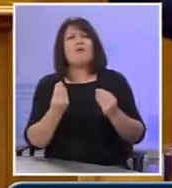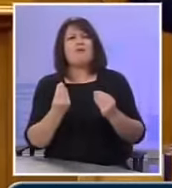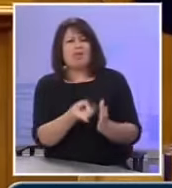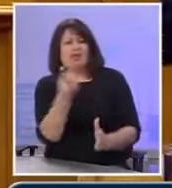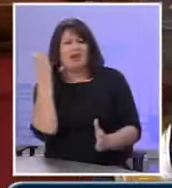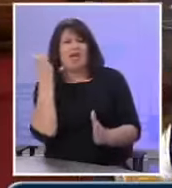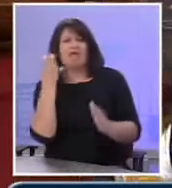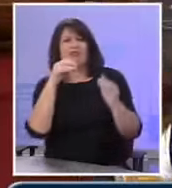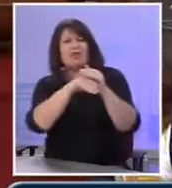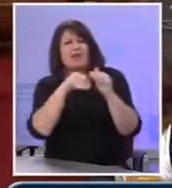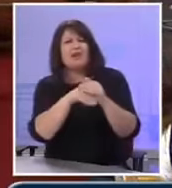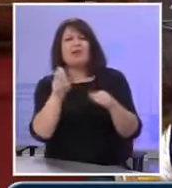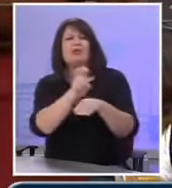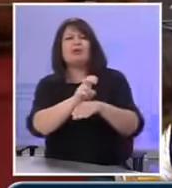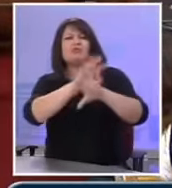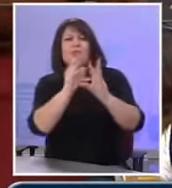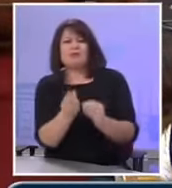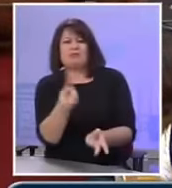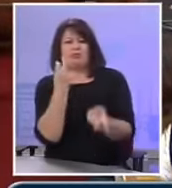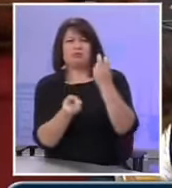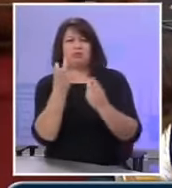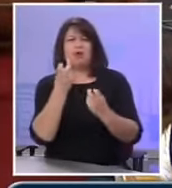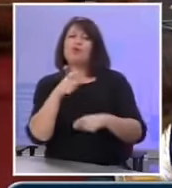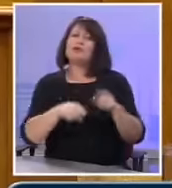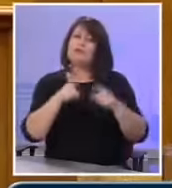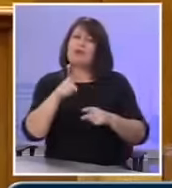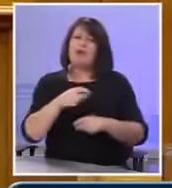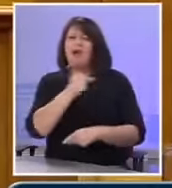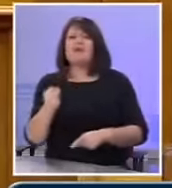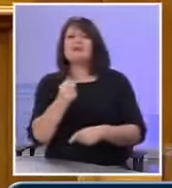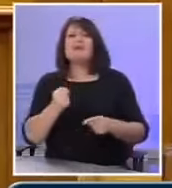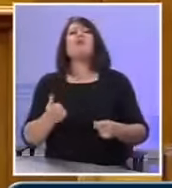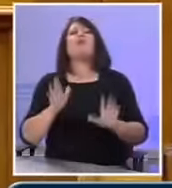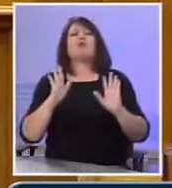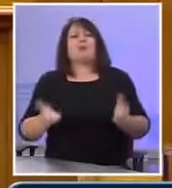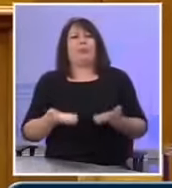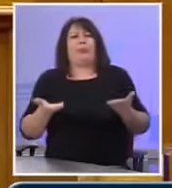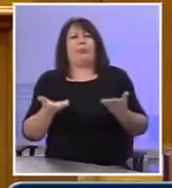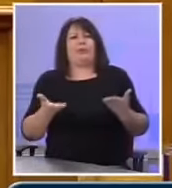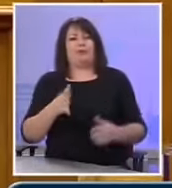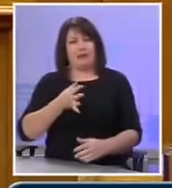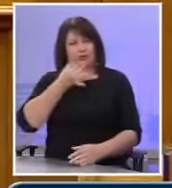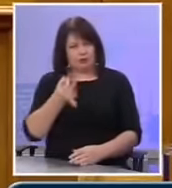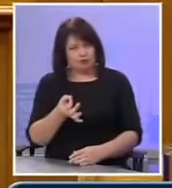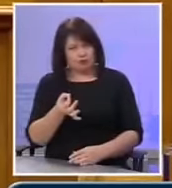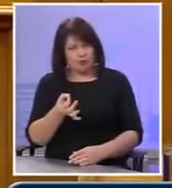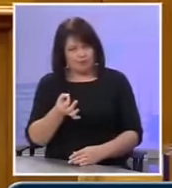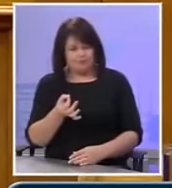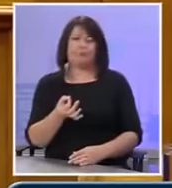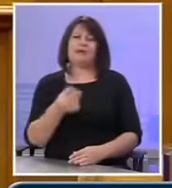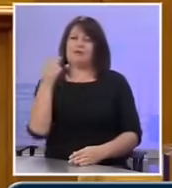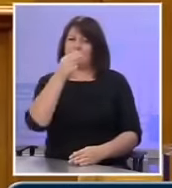των ανθρώπων σε μερικά ότι δεν είμαστε αρκετά αυστηροί και θέλω να σας πω ότι σε αυτά τα